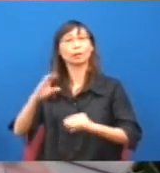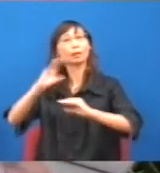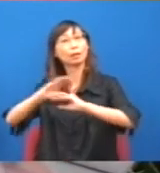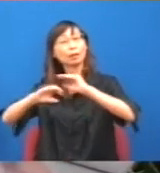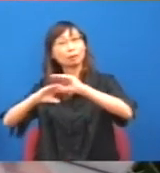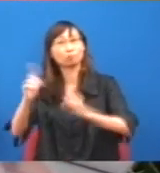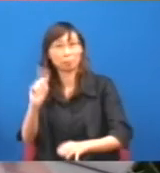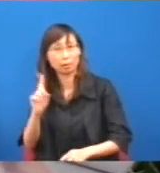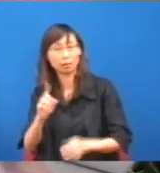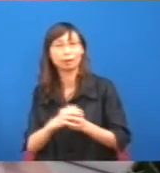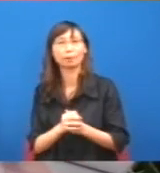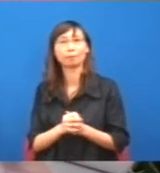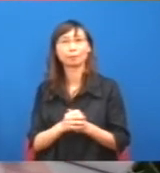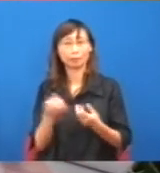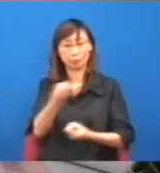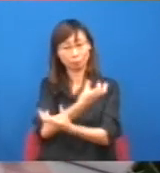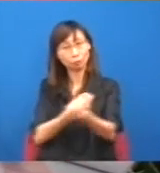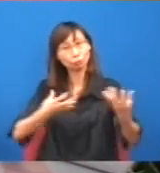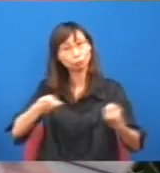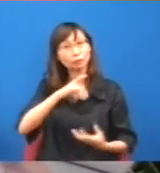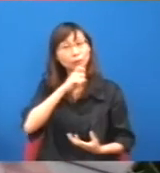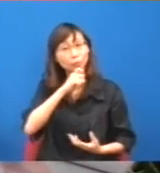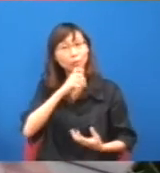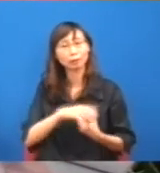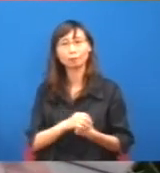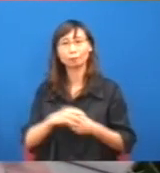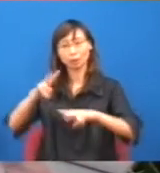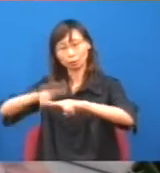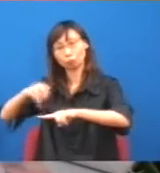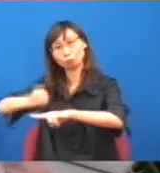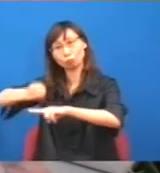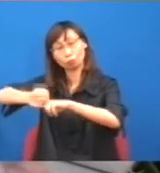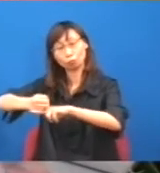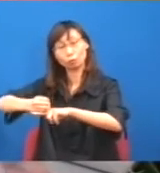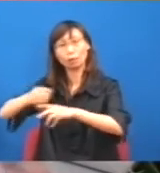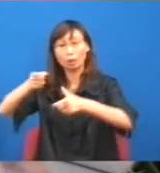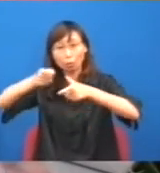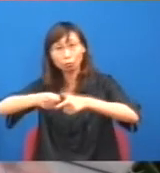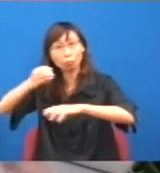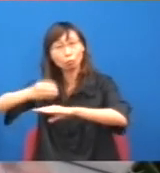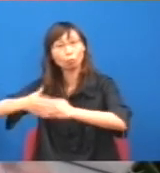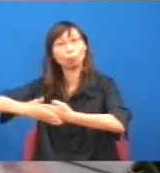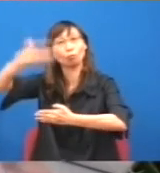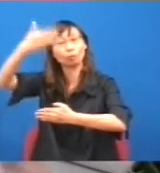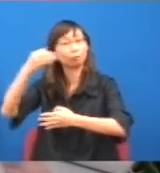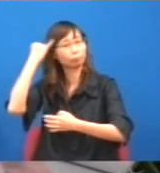為主,還是建居屋為主,又不知道,公屋為主也不知道,又不知道是不是港人港地那些呢?完全